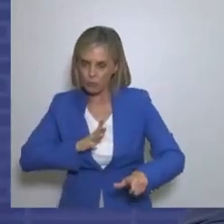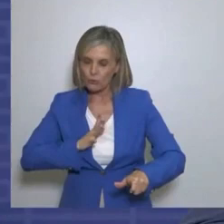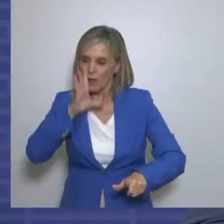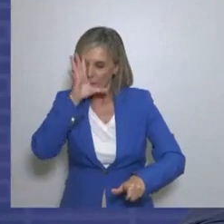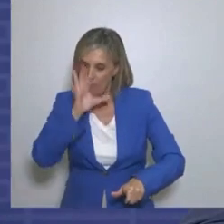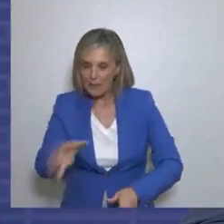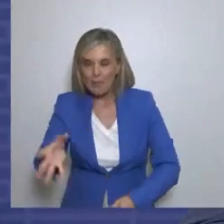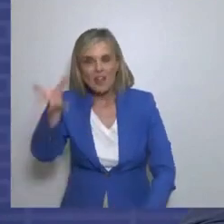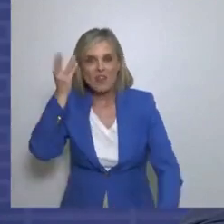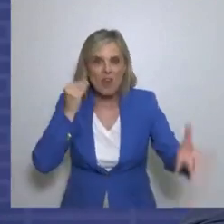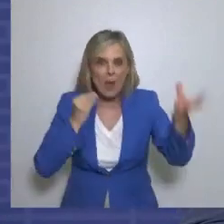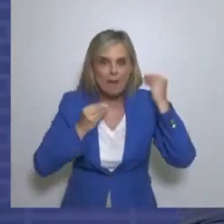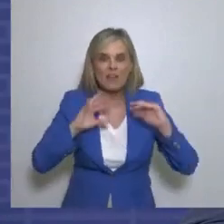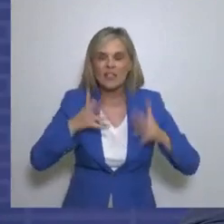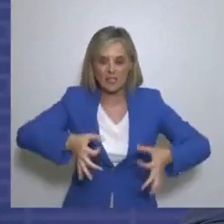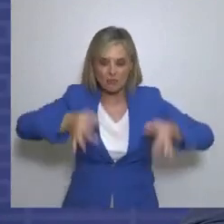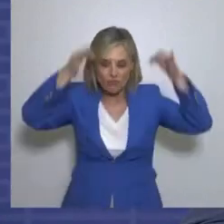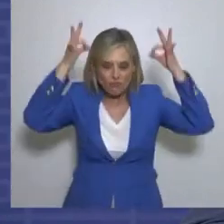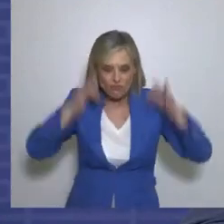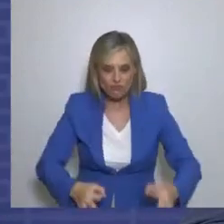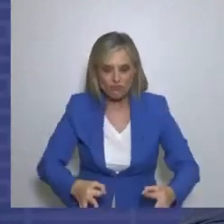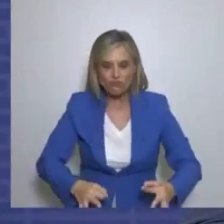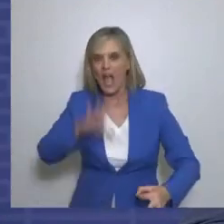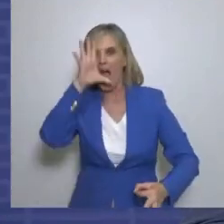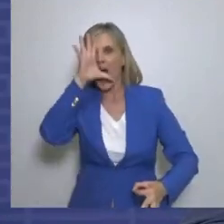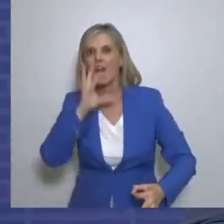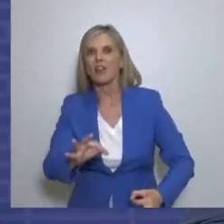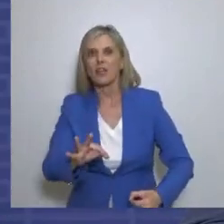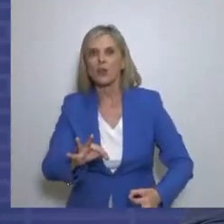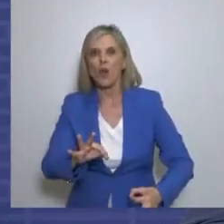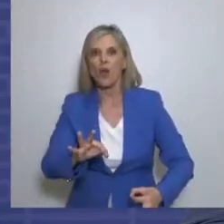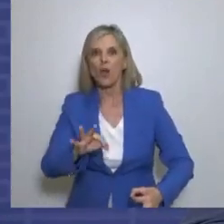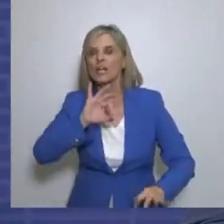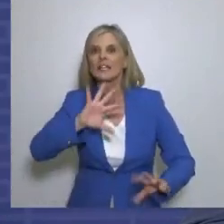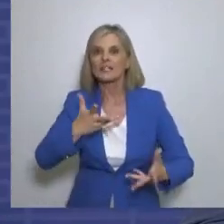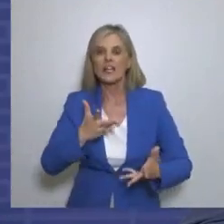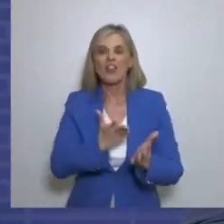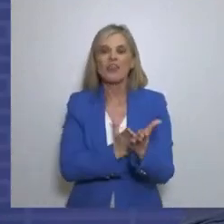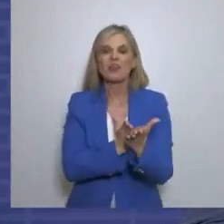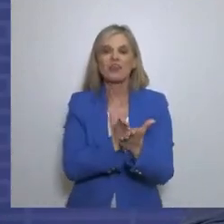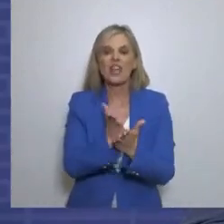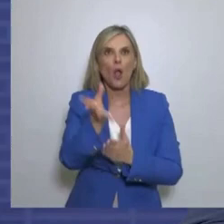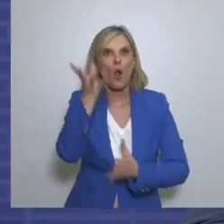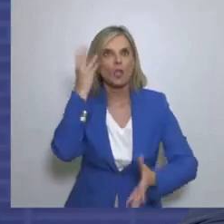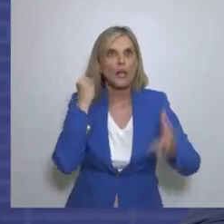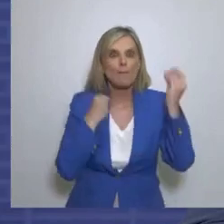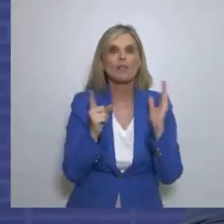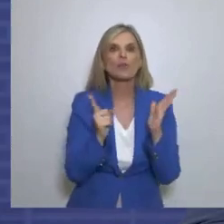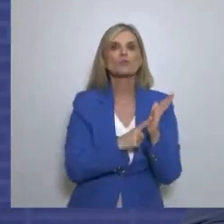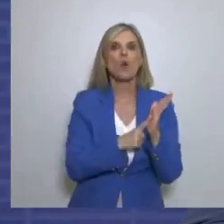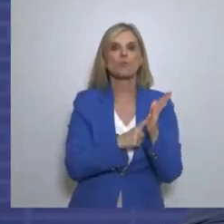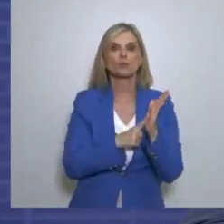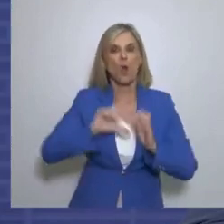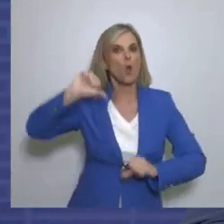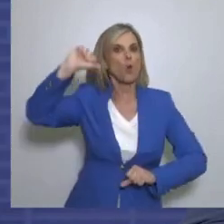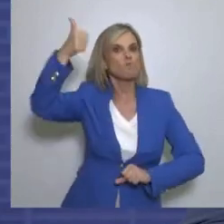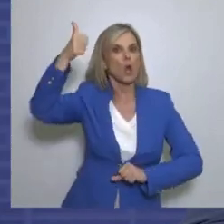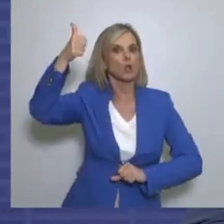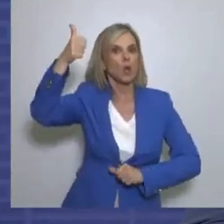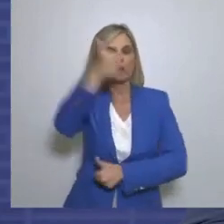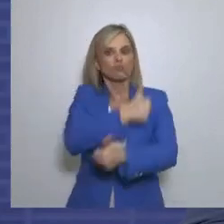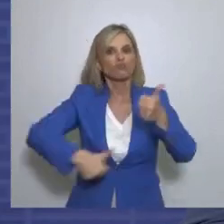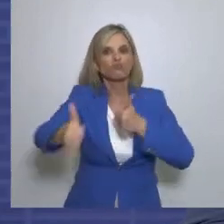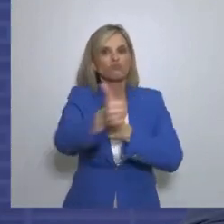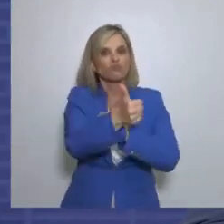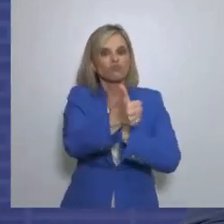ελλάνια μάθηση Το ορθό, το υπακτό, το αληθινό Και θα αντιληφθεί δικαιότερα Ότι πάνω απ' όλα είναι άνθρωπος Χωρίς